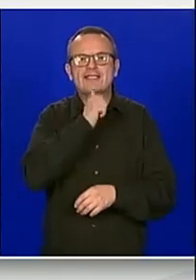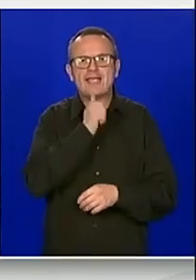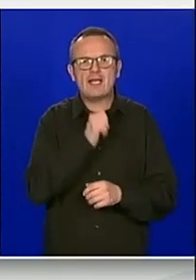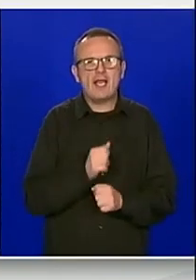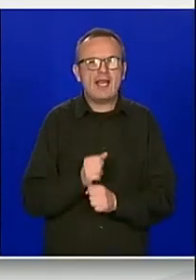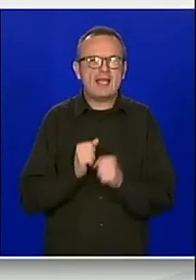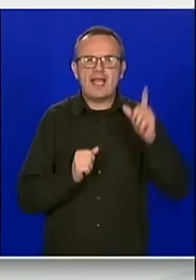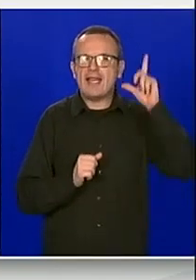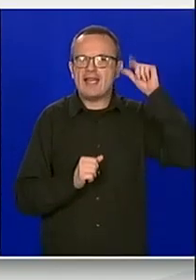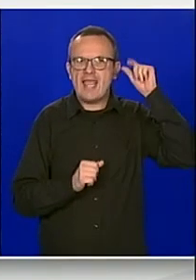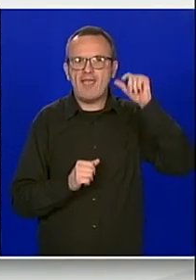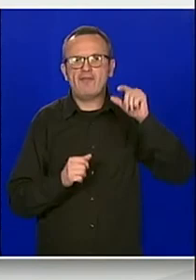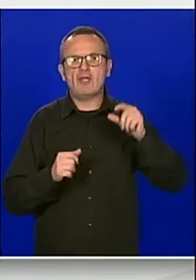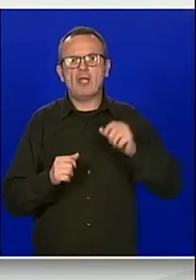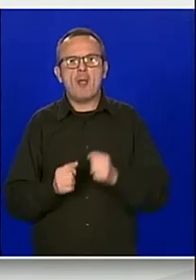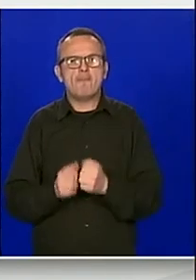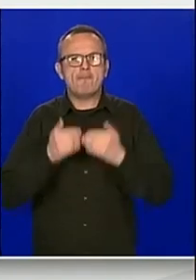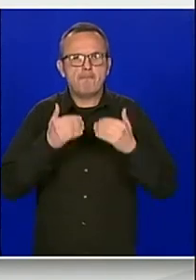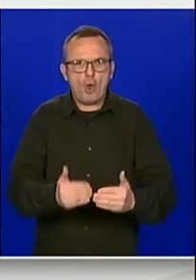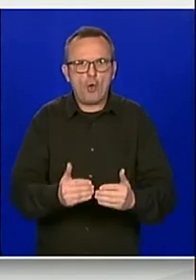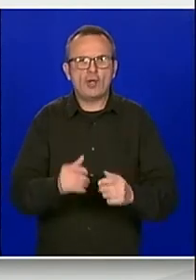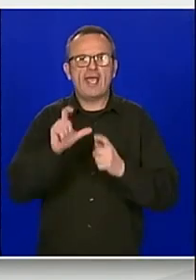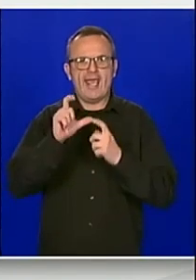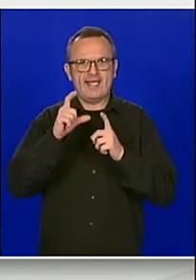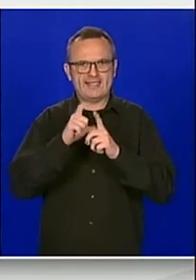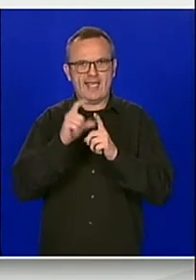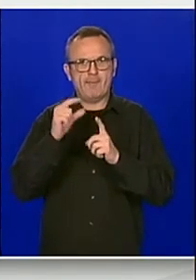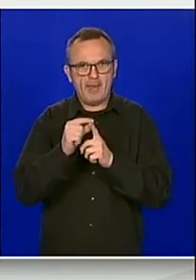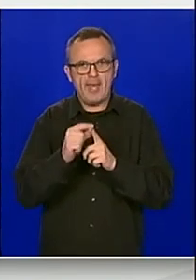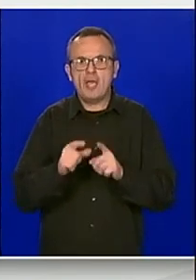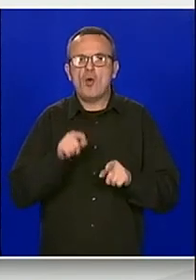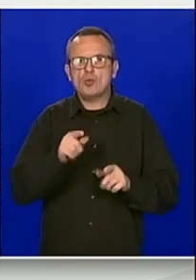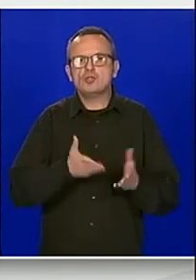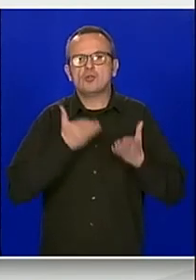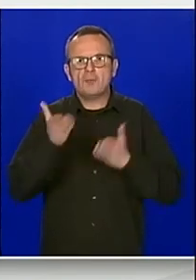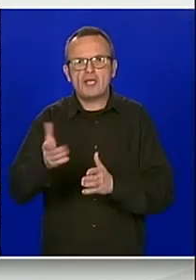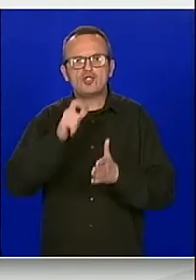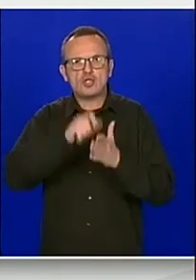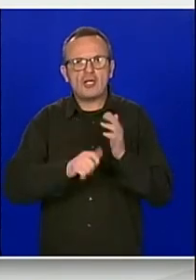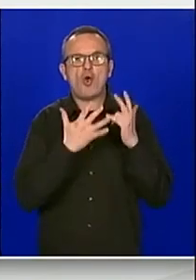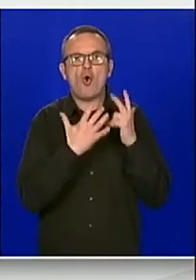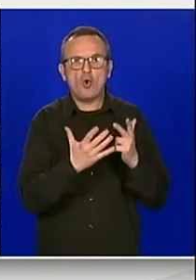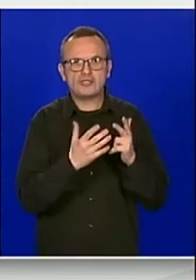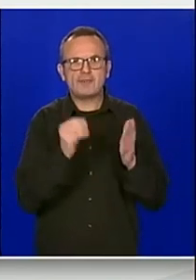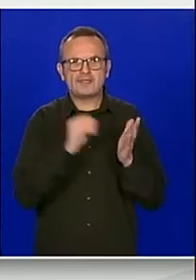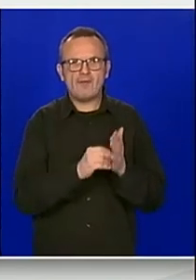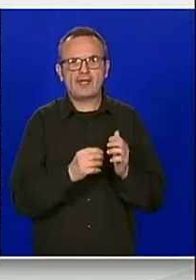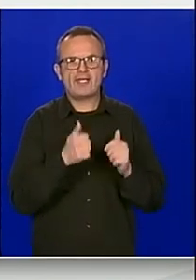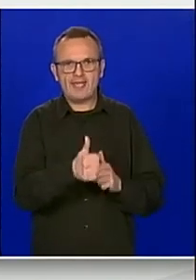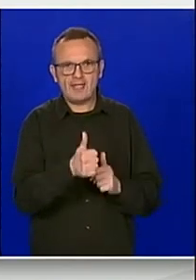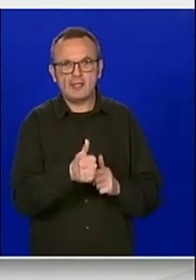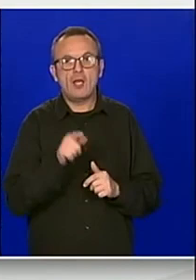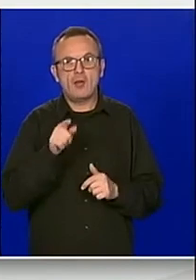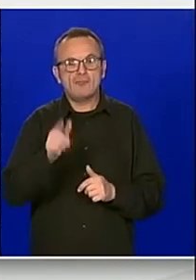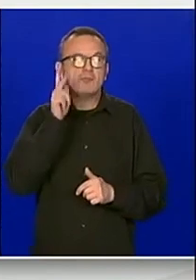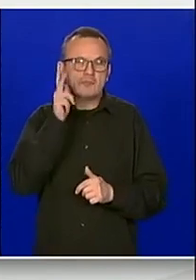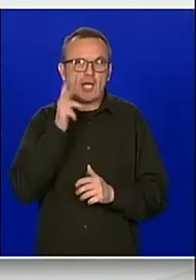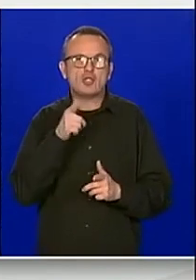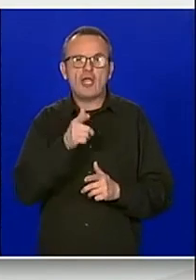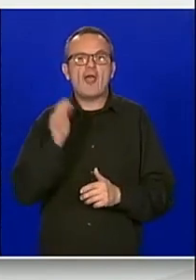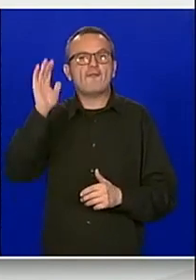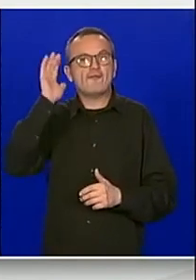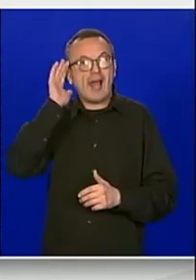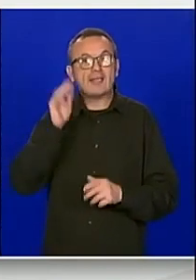SDP-a predložili su izmjene ovog zakona na način da predlažu da se članak 8, stavak 1, odnosi da vlada svojim odlukama